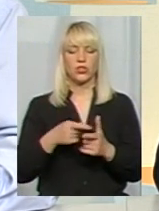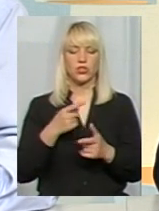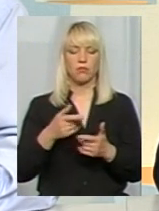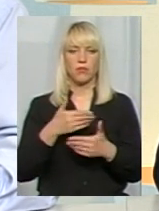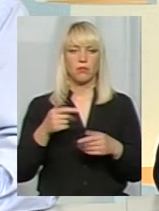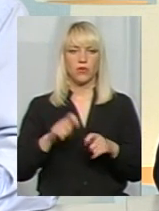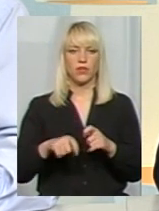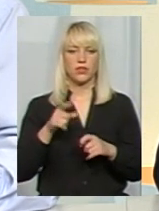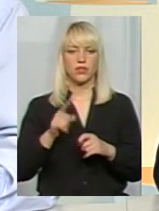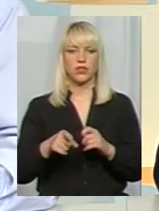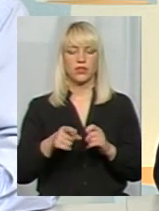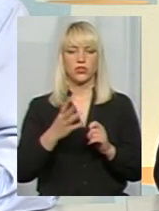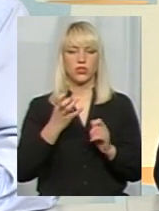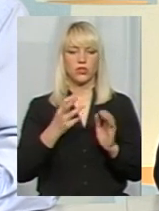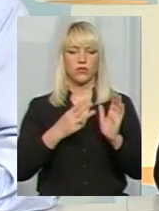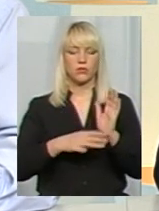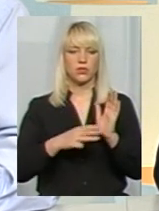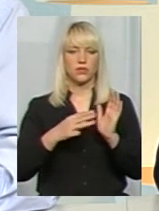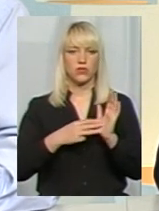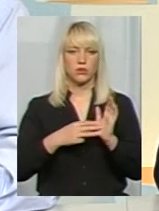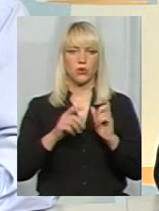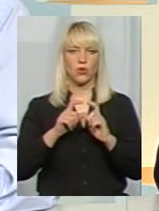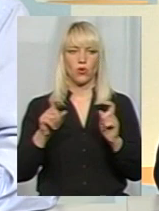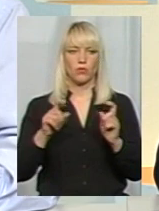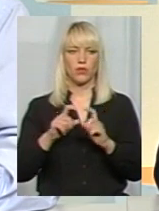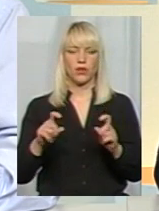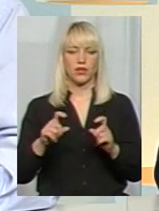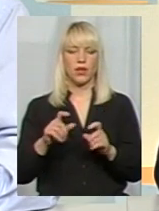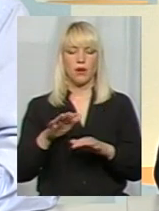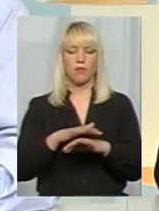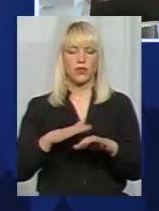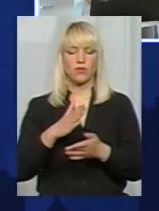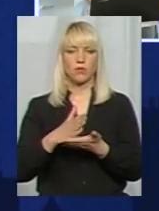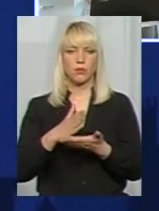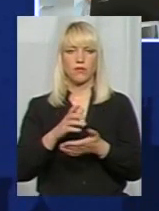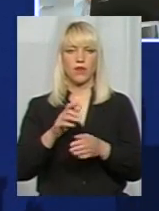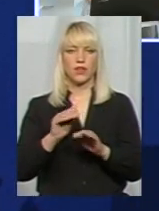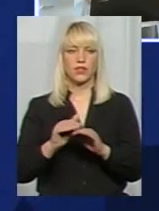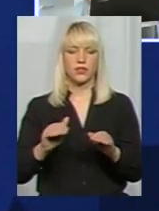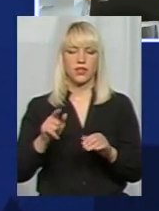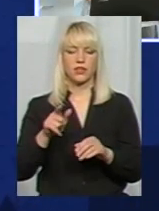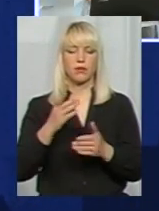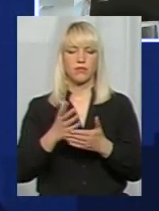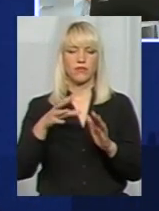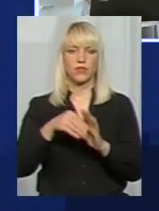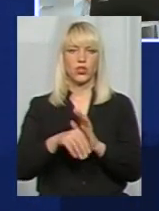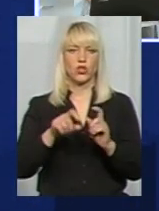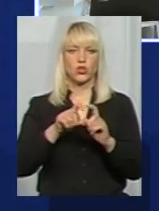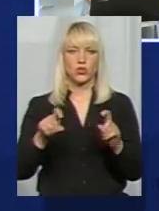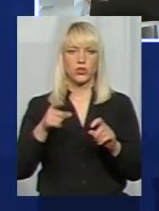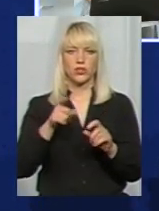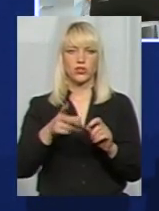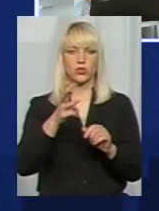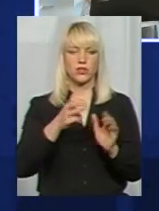З 1488 об'єктів з масовим перебуванням людей, там є і школи, 1380